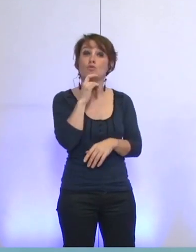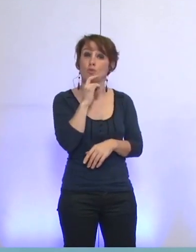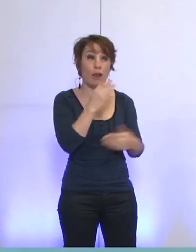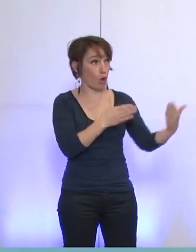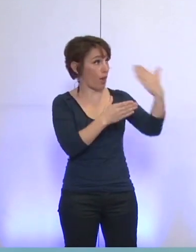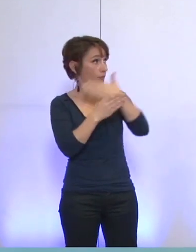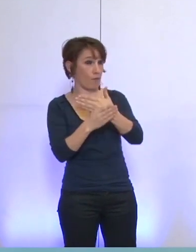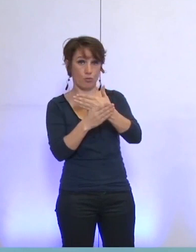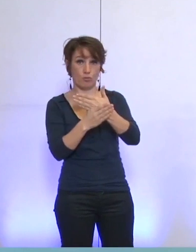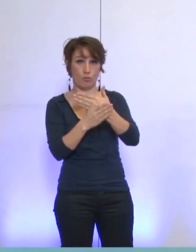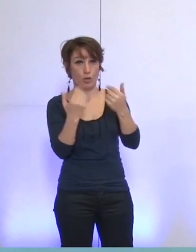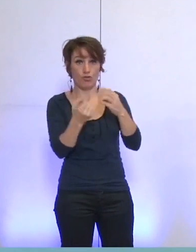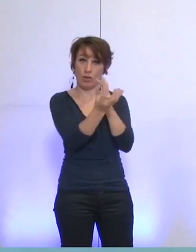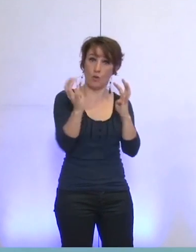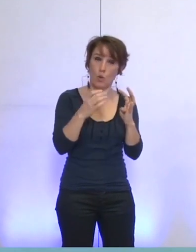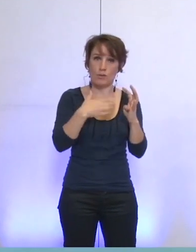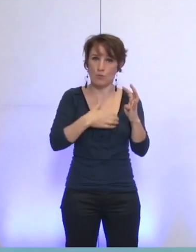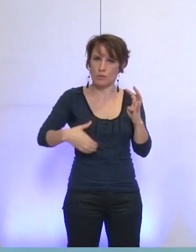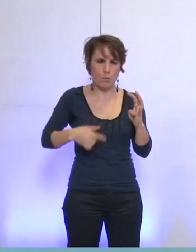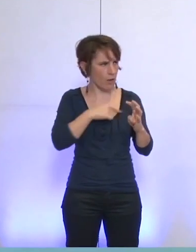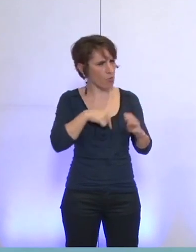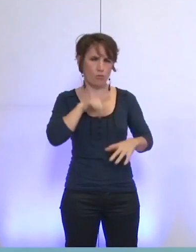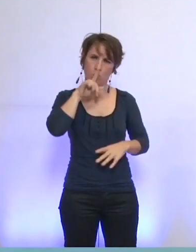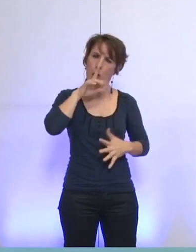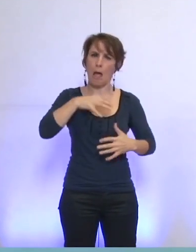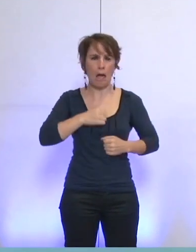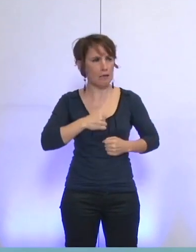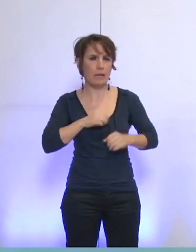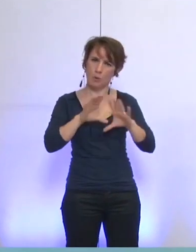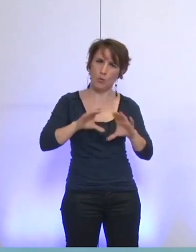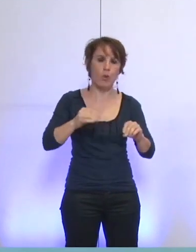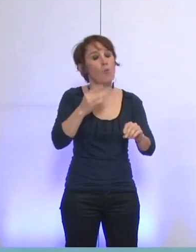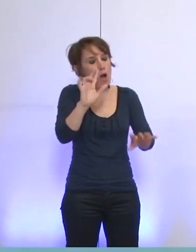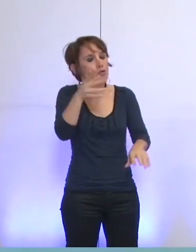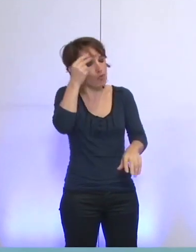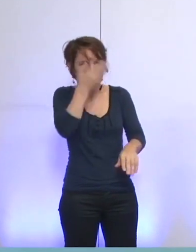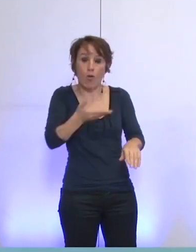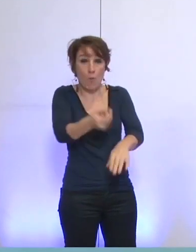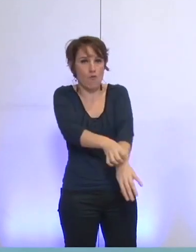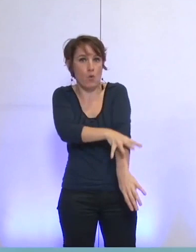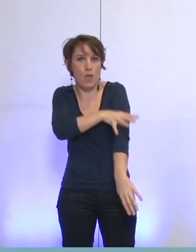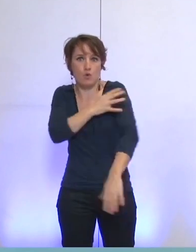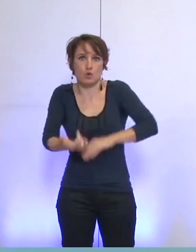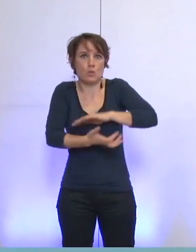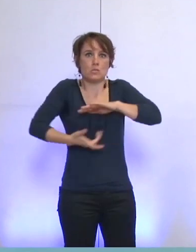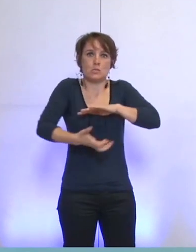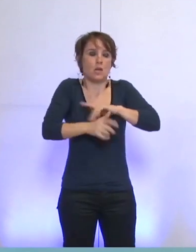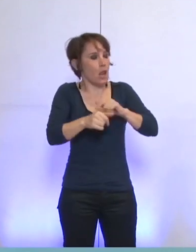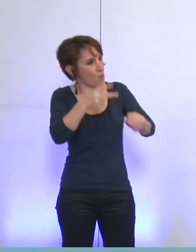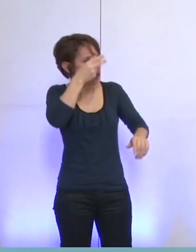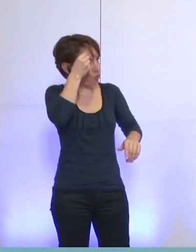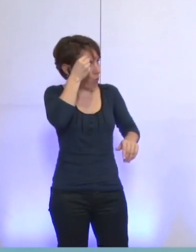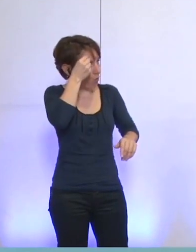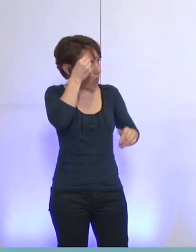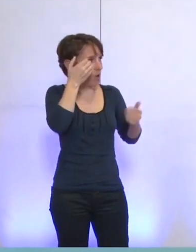cadre du Conseil municipal de façon posée, que j'entends aussi l'émotion qui est la vôtre, et j'entends aussi le travail qui a été fait pour